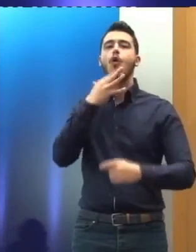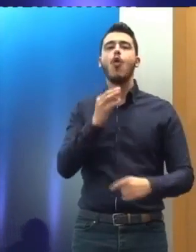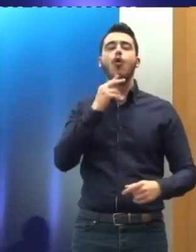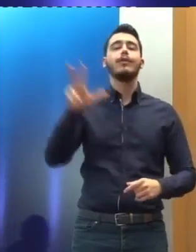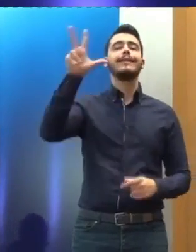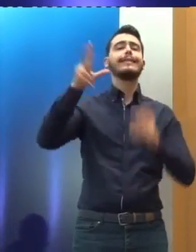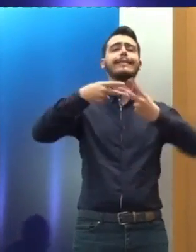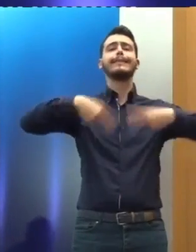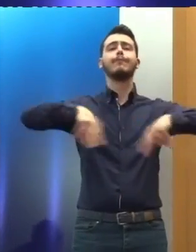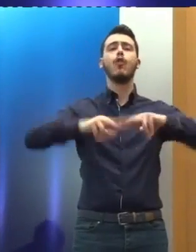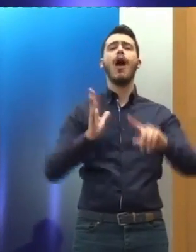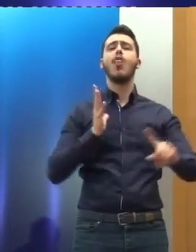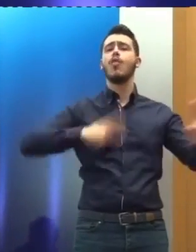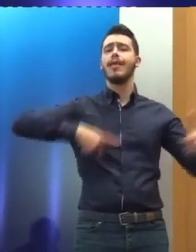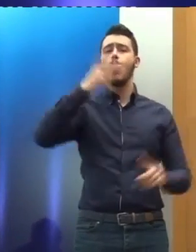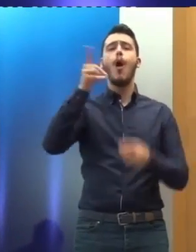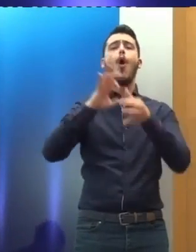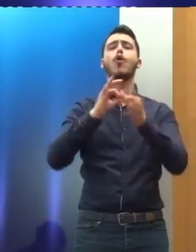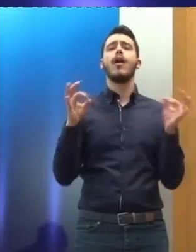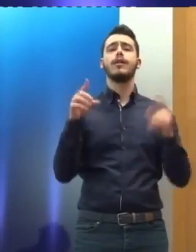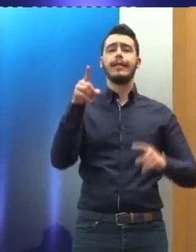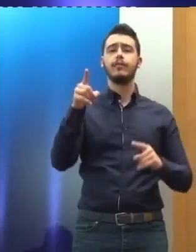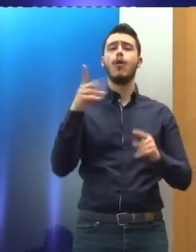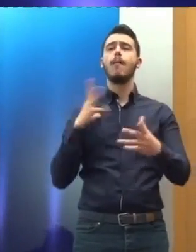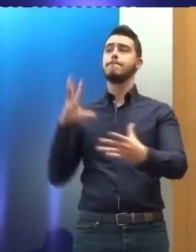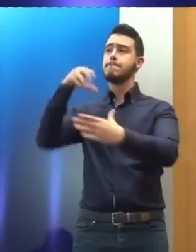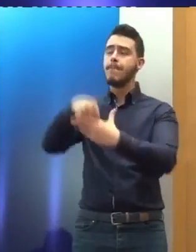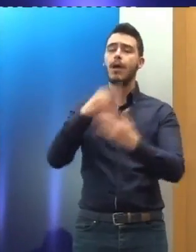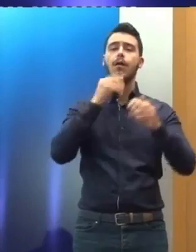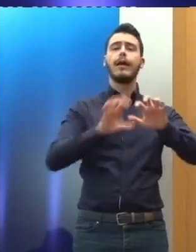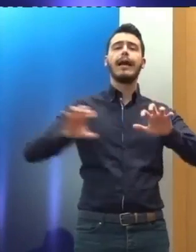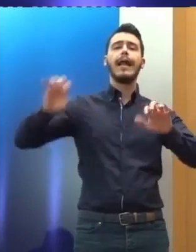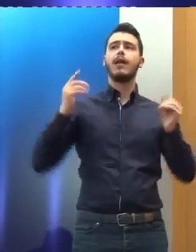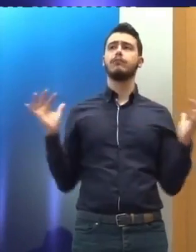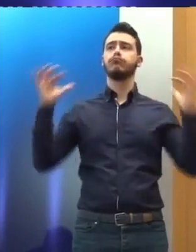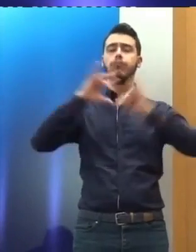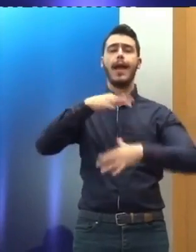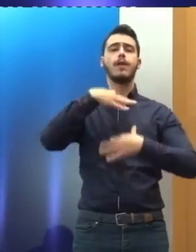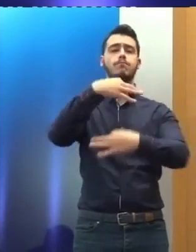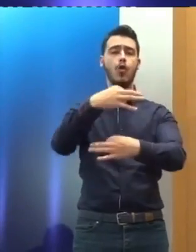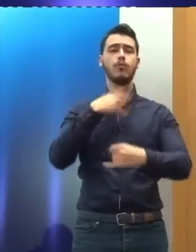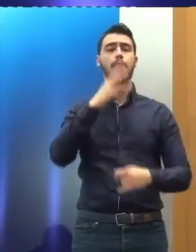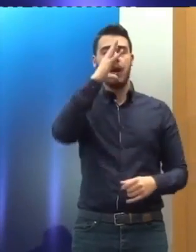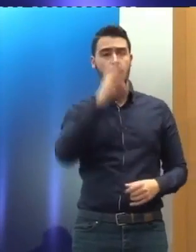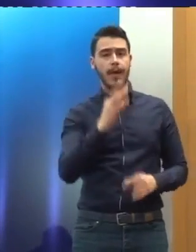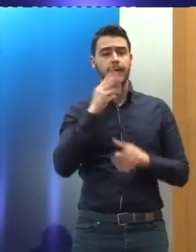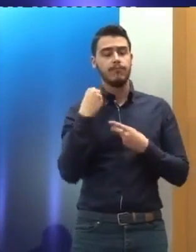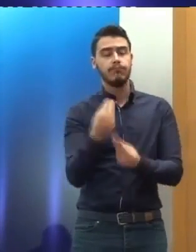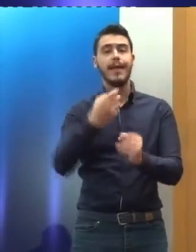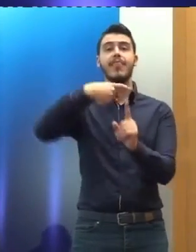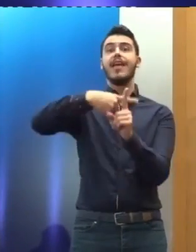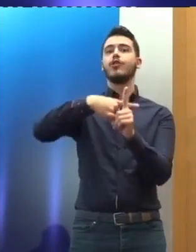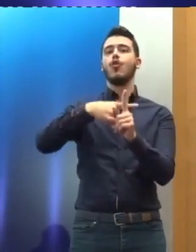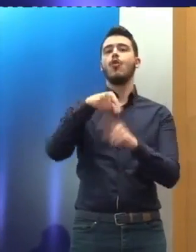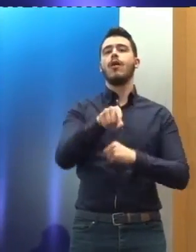το πολυμερές όργανο που αποτελείται από κράτη. Στη σημερινή εποχή, αν και τα κράτη έχουν όλα